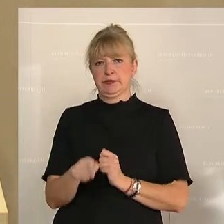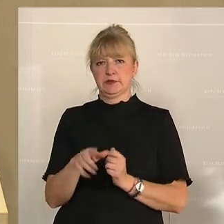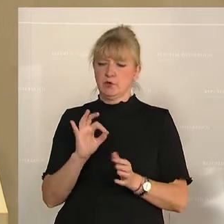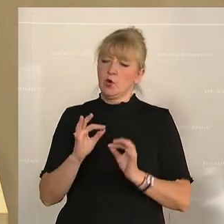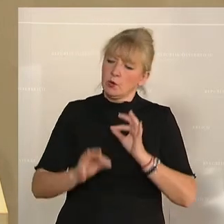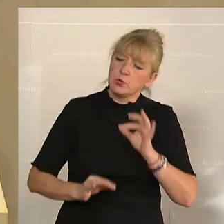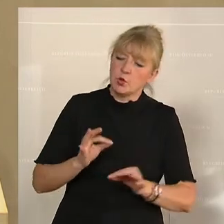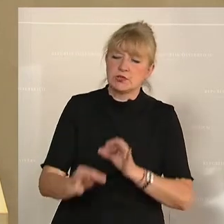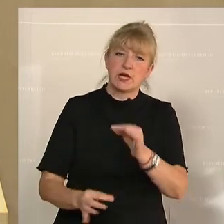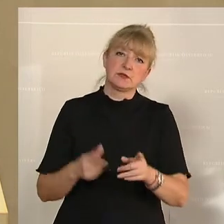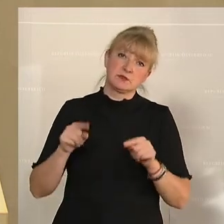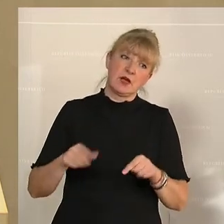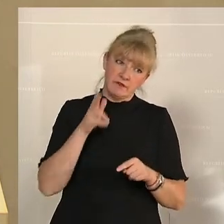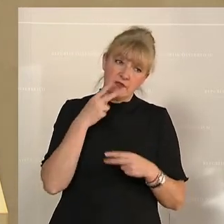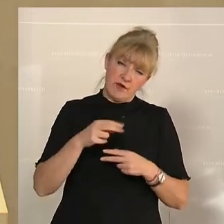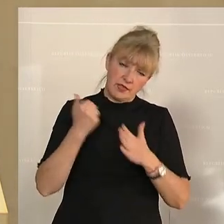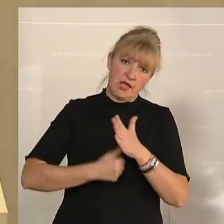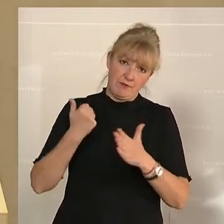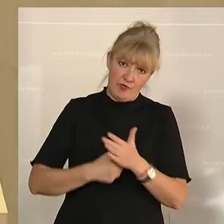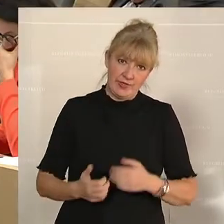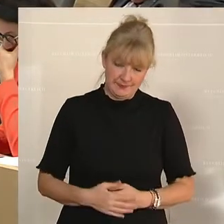Prozess und dort werden wir auch weiter kämpfen.